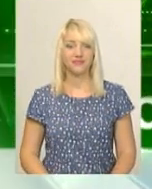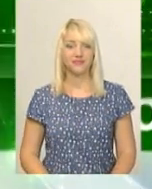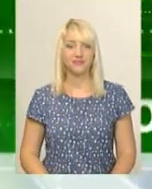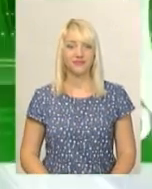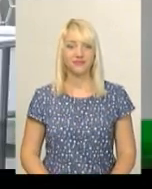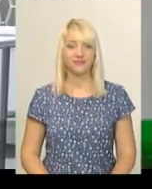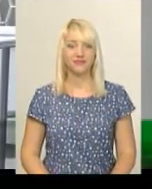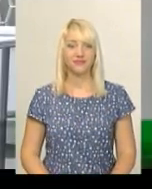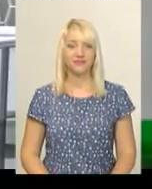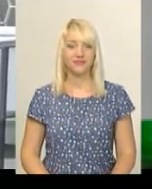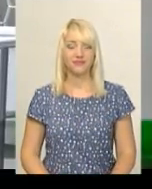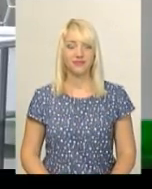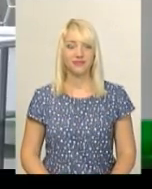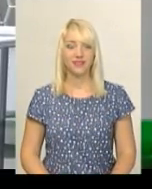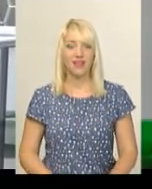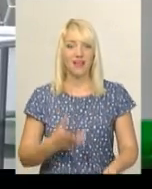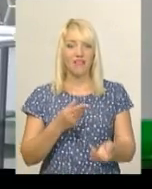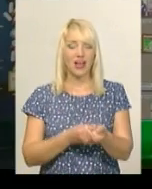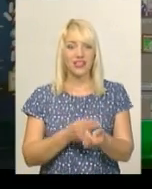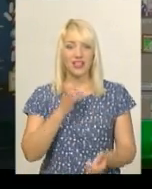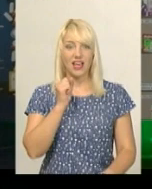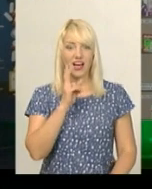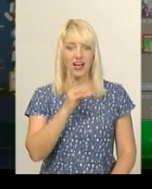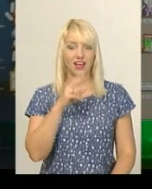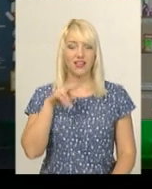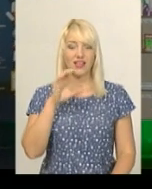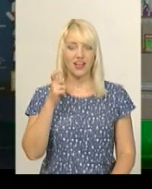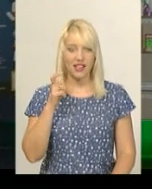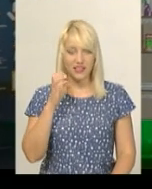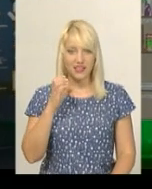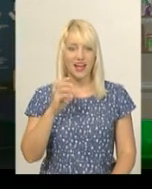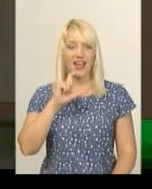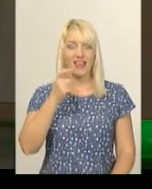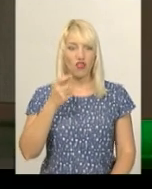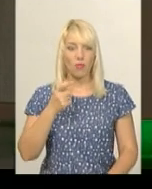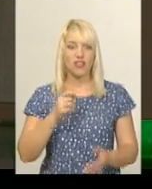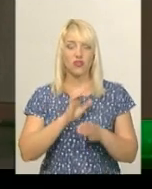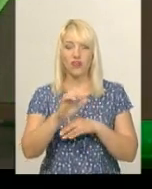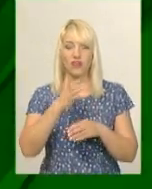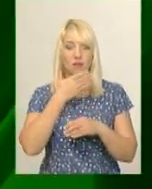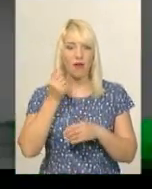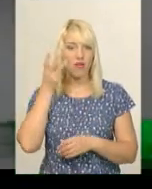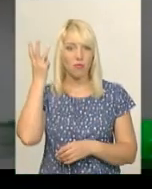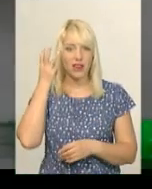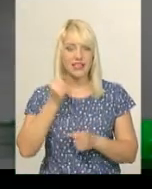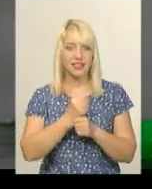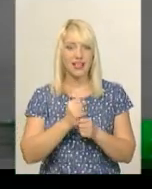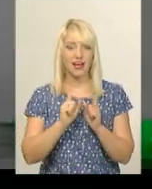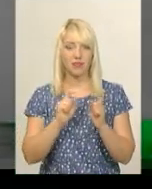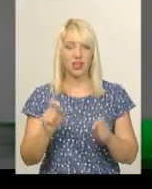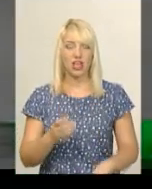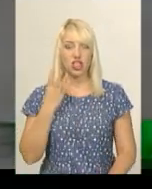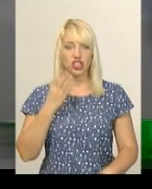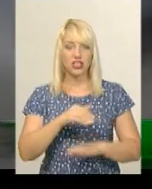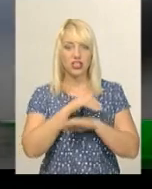Музика Вакцини АКДС європейського виробництва немає у хмельницьких аптеках. Чотири вулиці